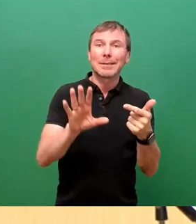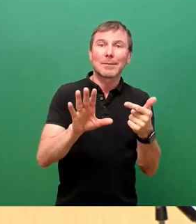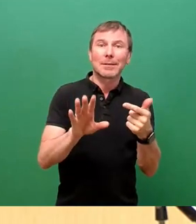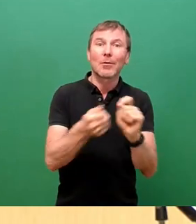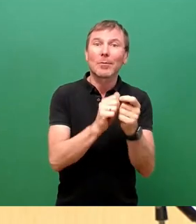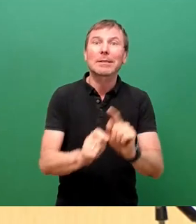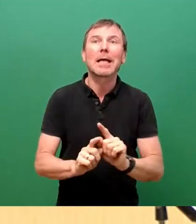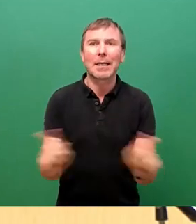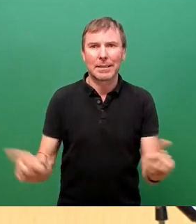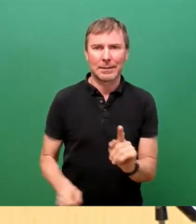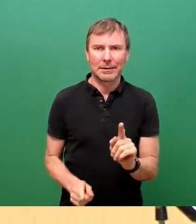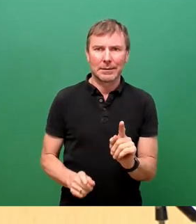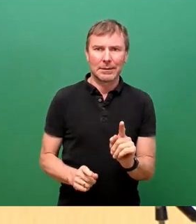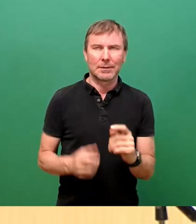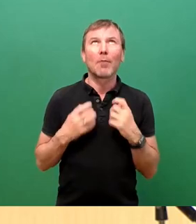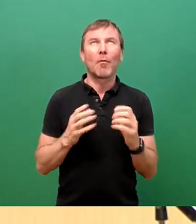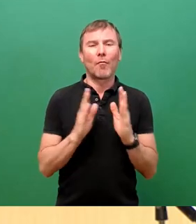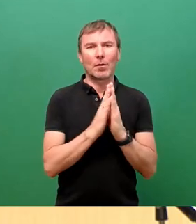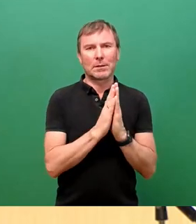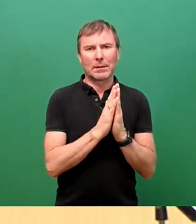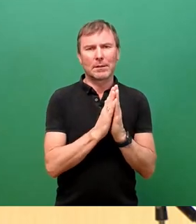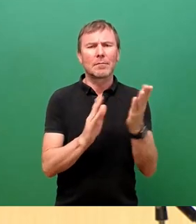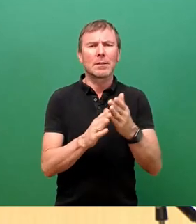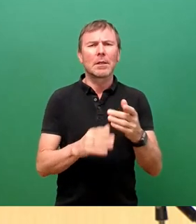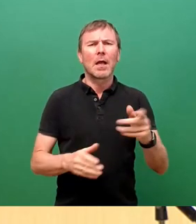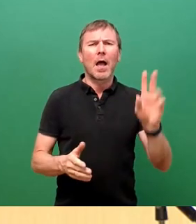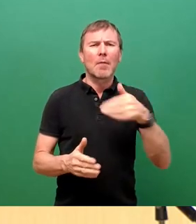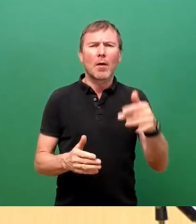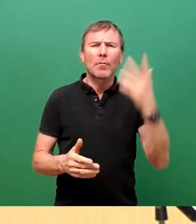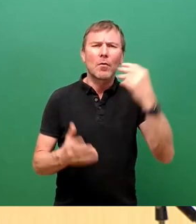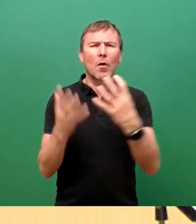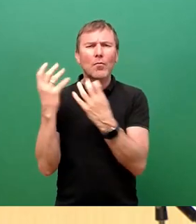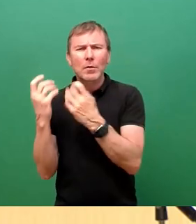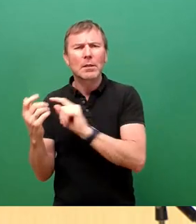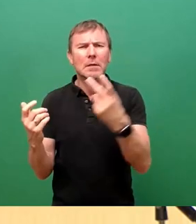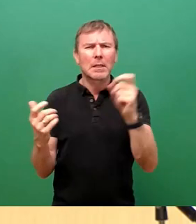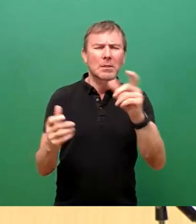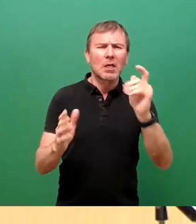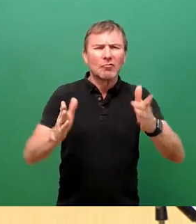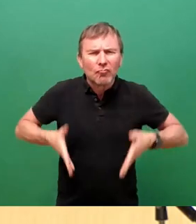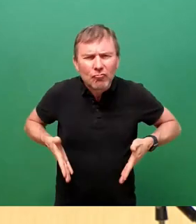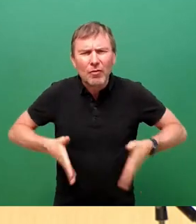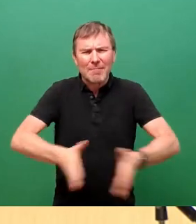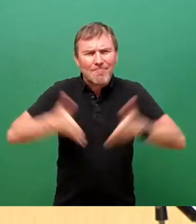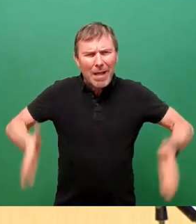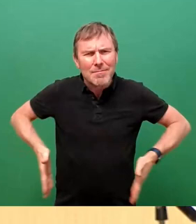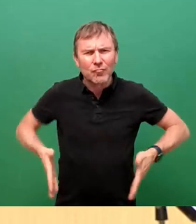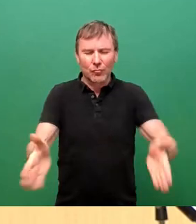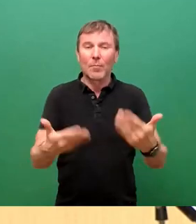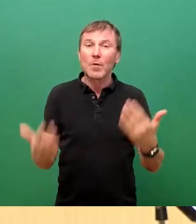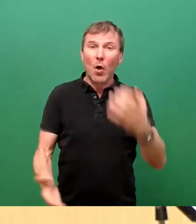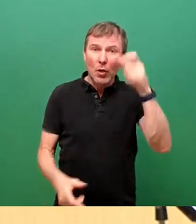Und so ist die Königsbrücker Straße